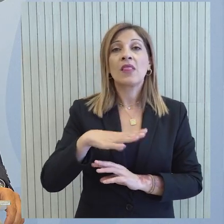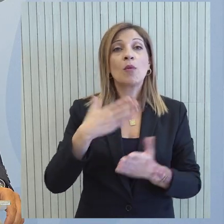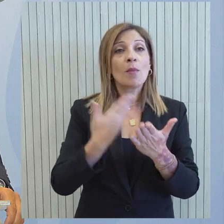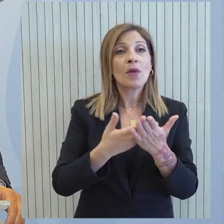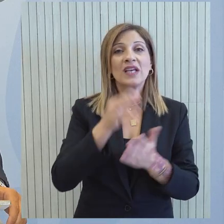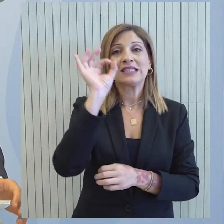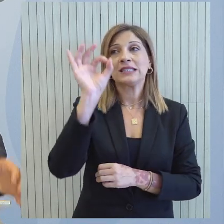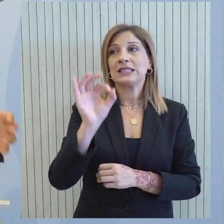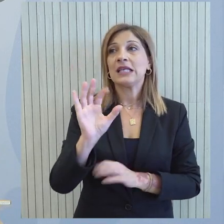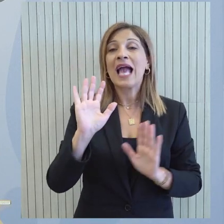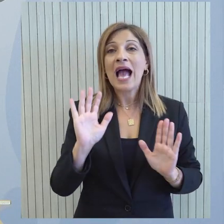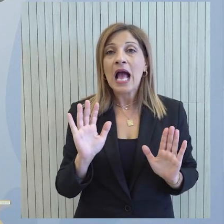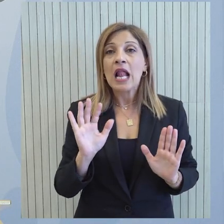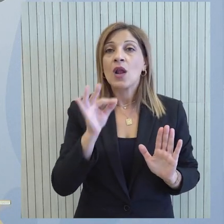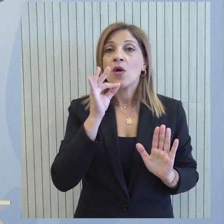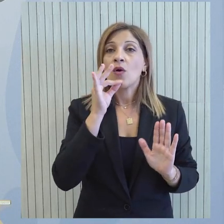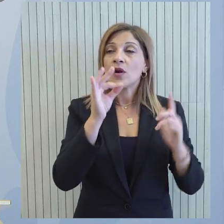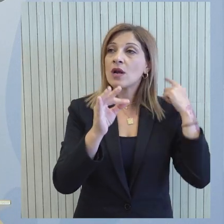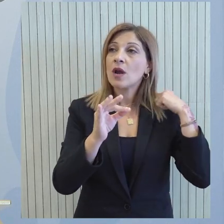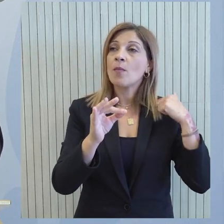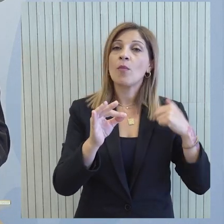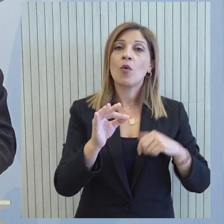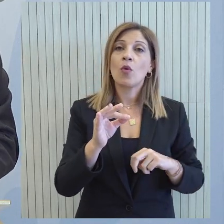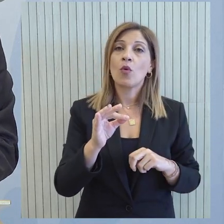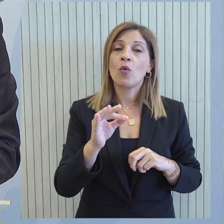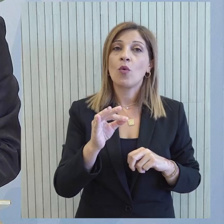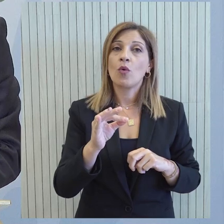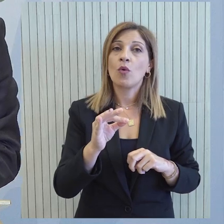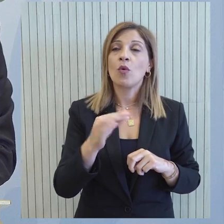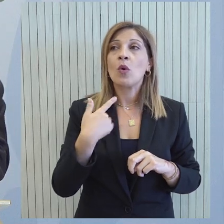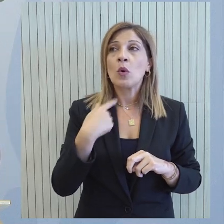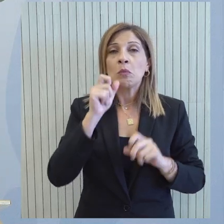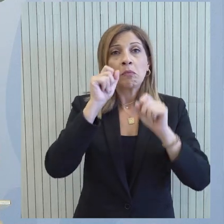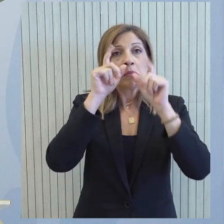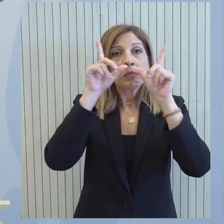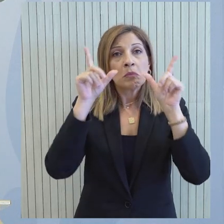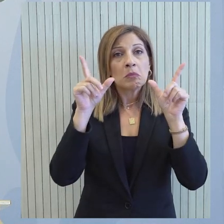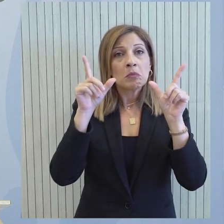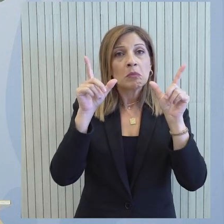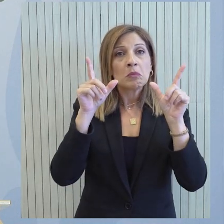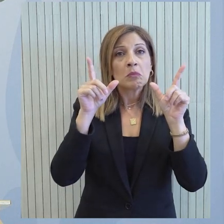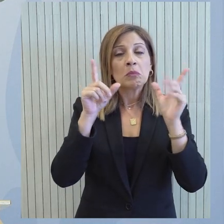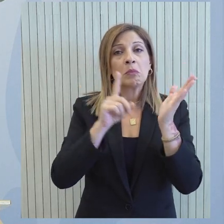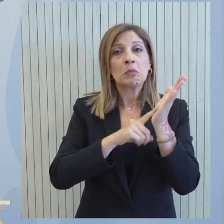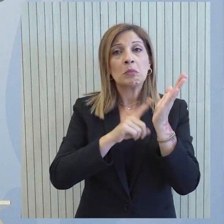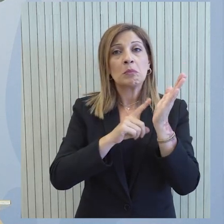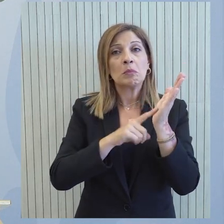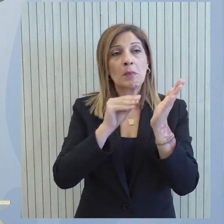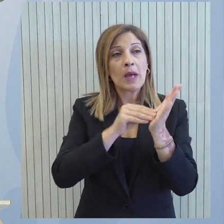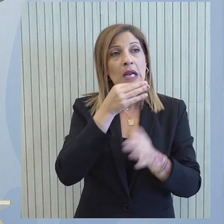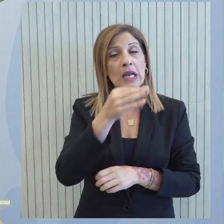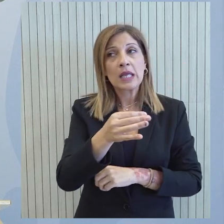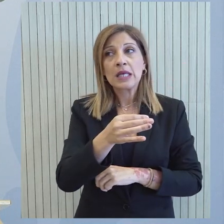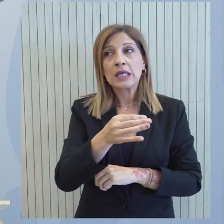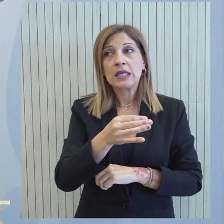οποίεςδήποτε σκιές. Να μου επιτρέψετε όμως ένα ευρύτερο σχόλιο, εκείνο το οποίο προκαλεί εντύπωση αν θέλετε και αυτό θα πρέπει να το